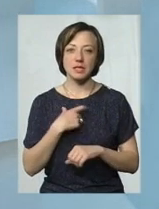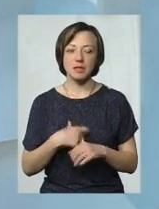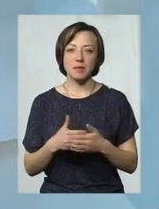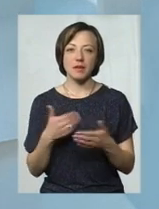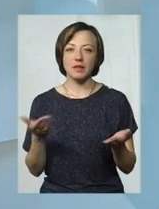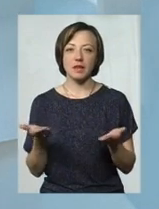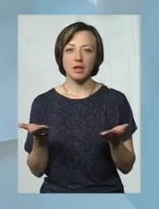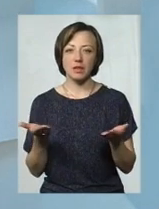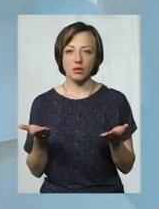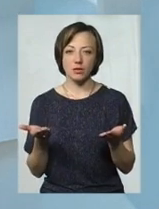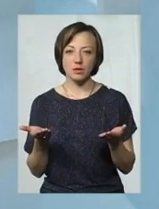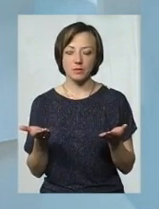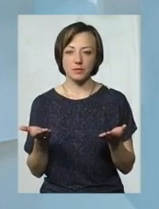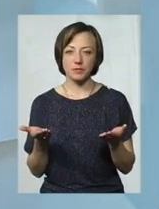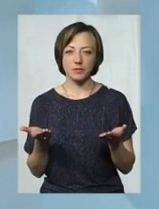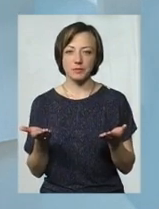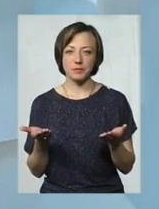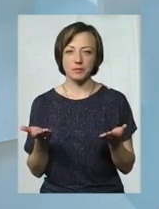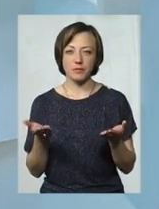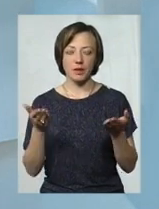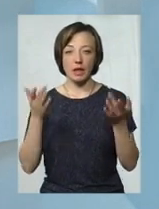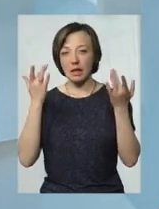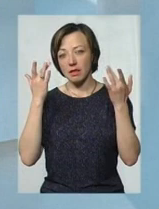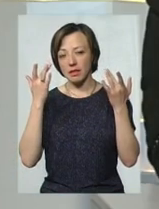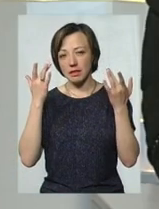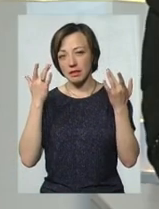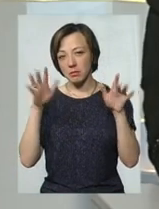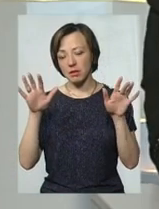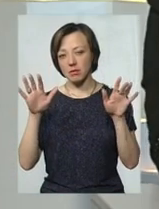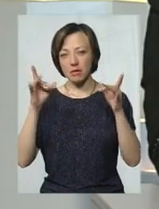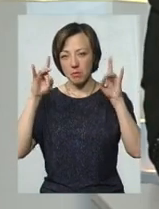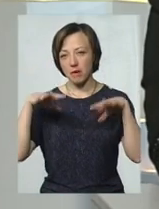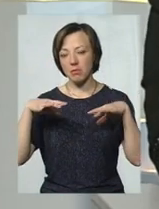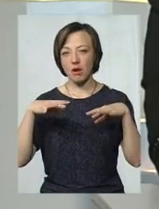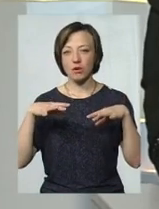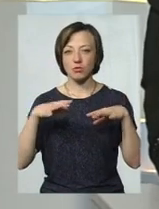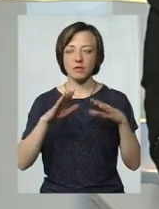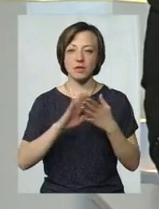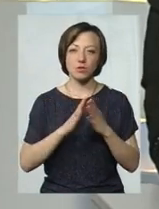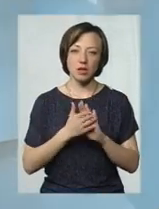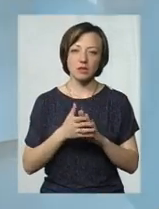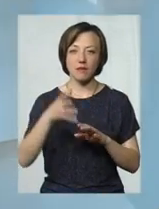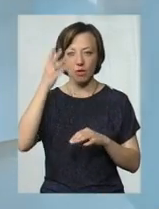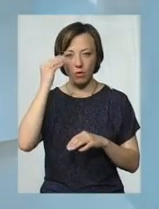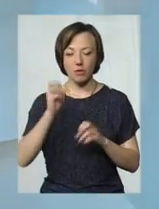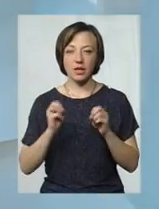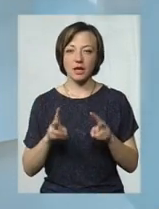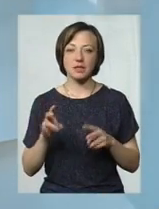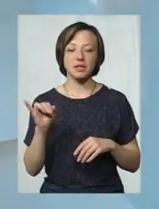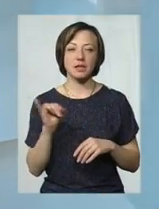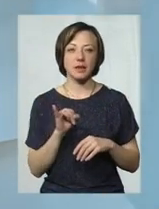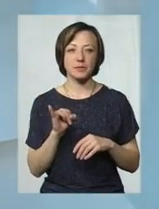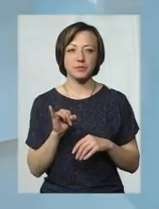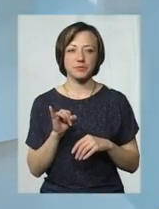якихось непередбачуваних моментів, враховують якісь ризики. І,